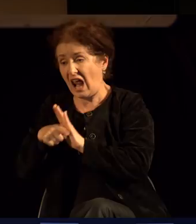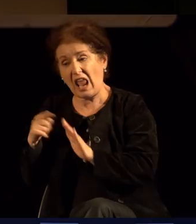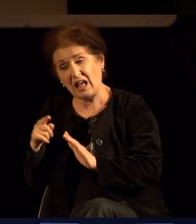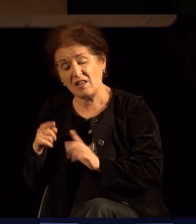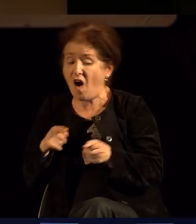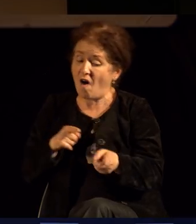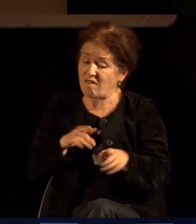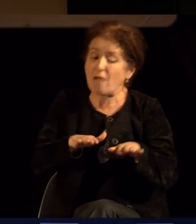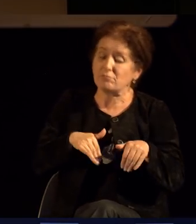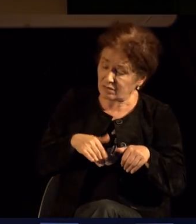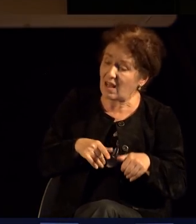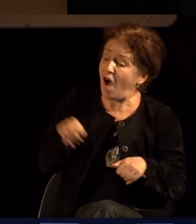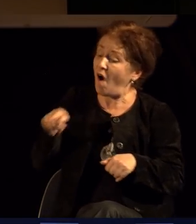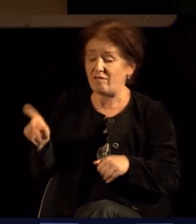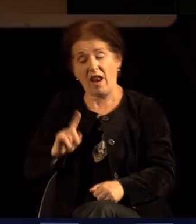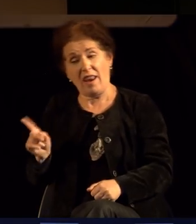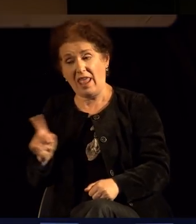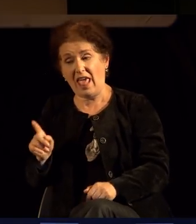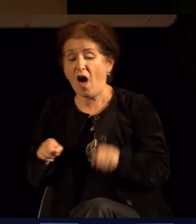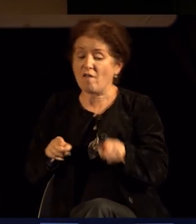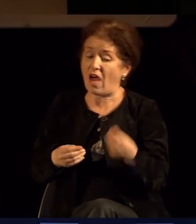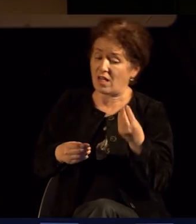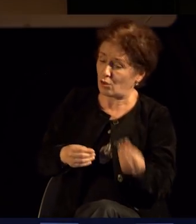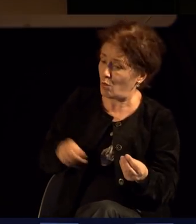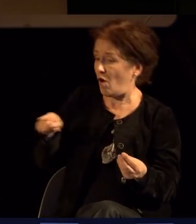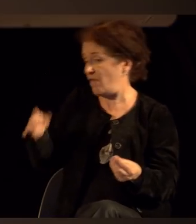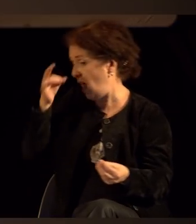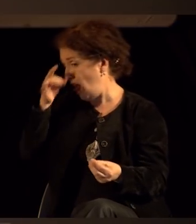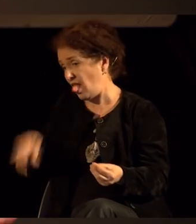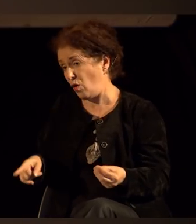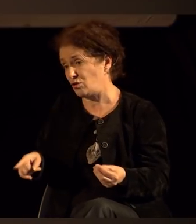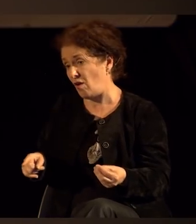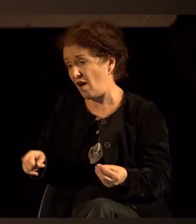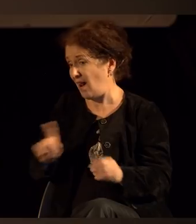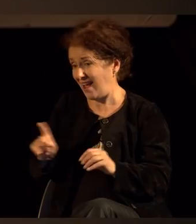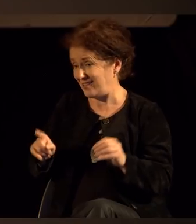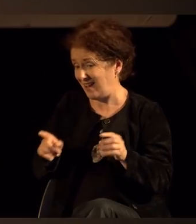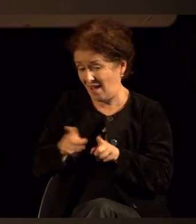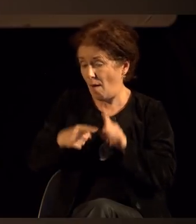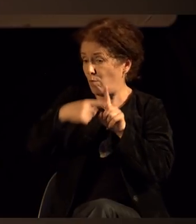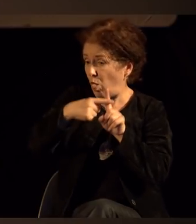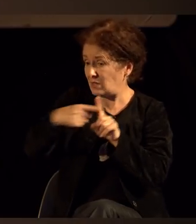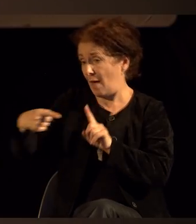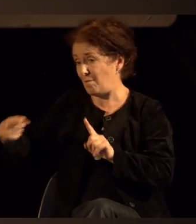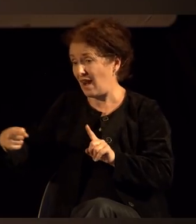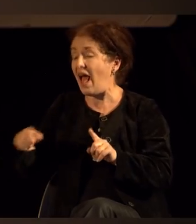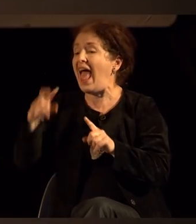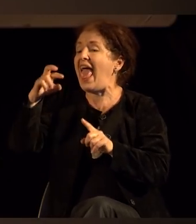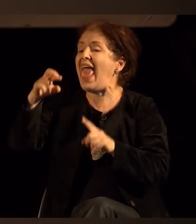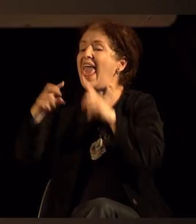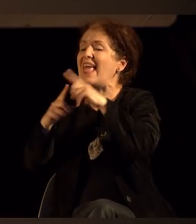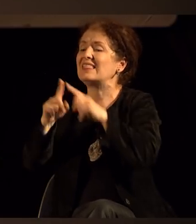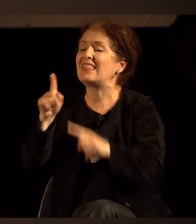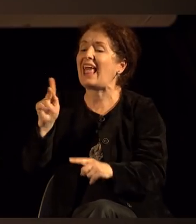прифатливо, што не е прифатливо. Што е добро, што е зло. И најважното во етика што не учи,